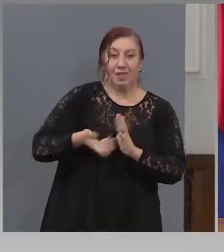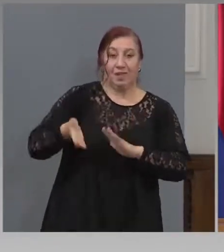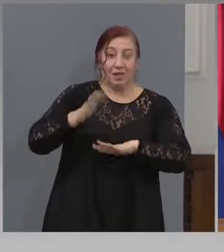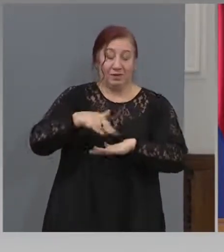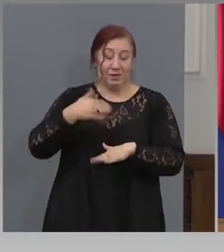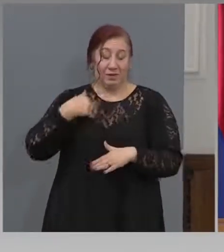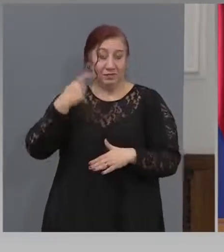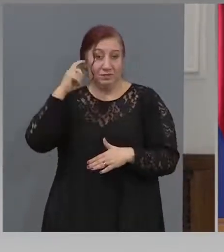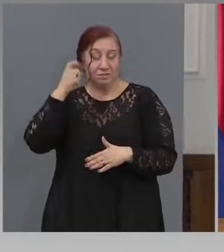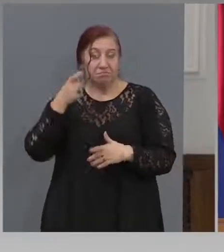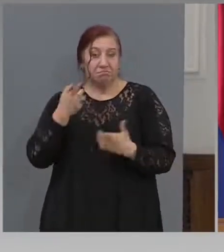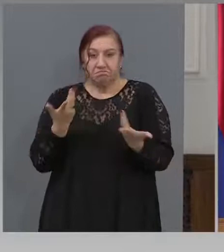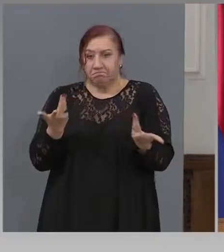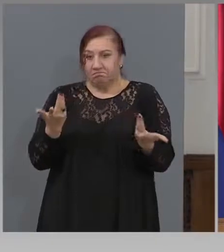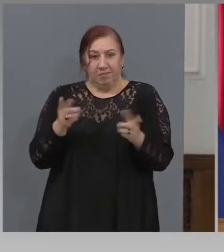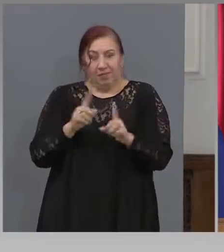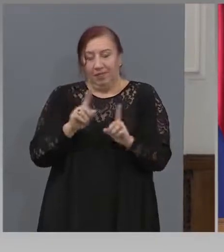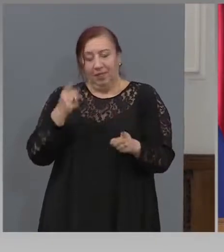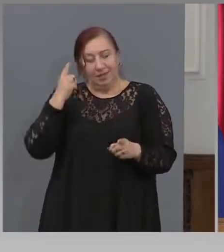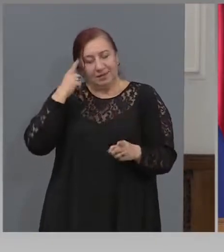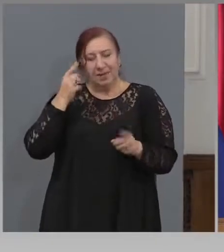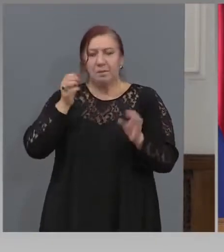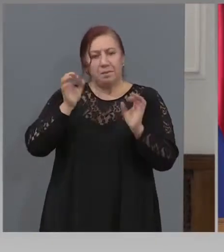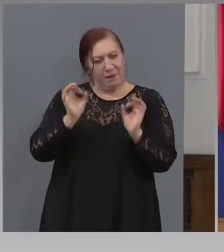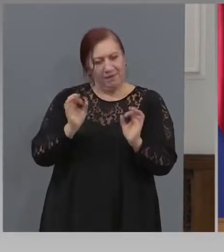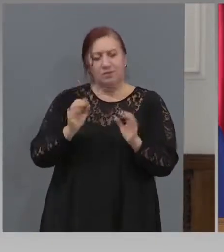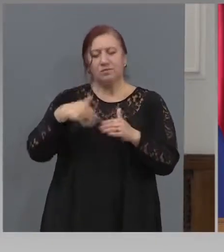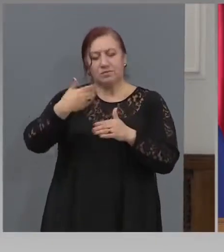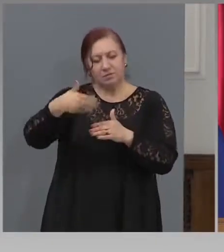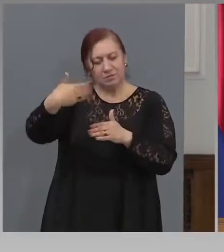Не знам дали е правилно, времето ще го покаже.